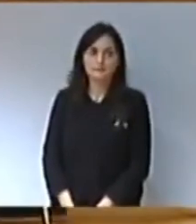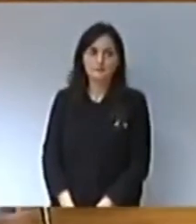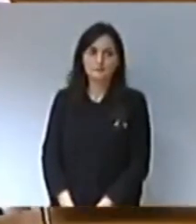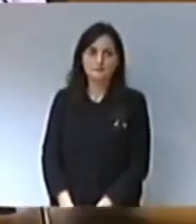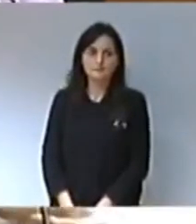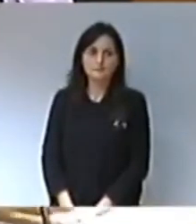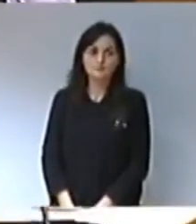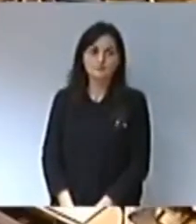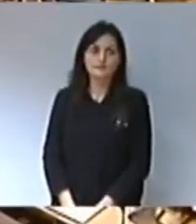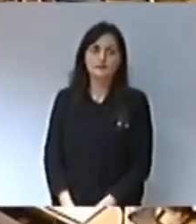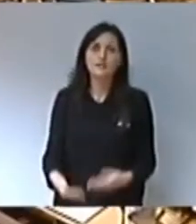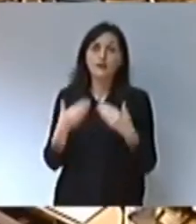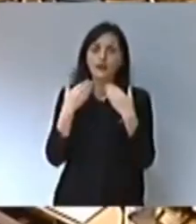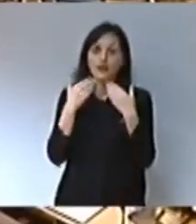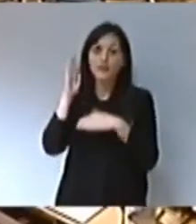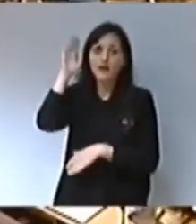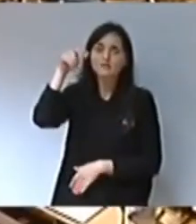Moltes gràcies, consellera.